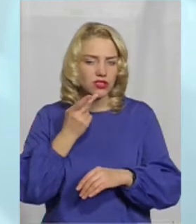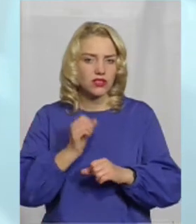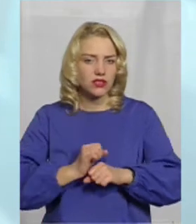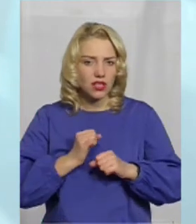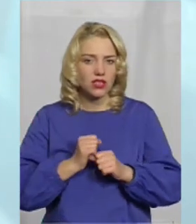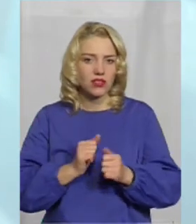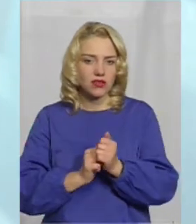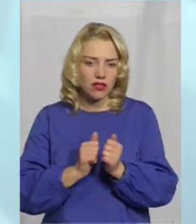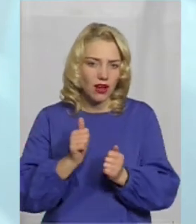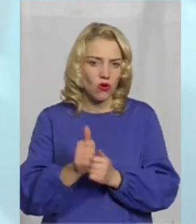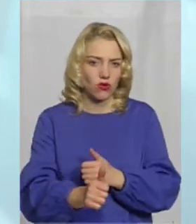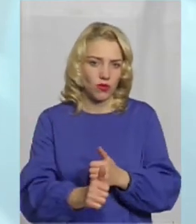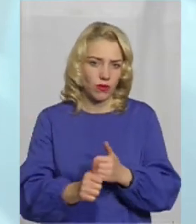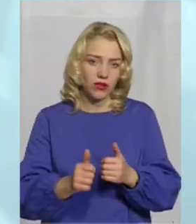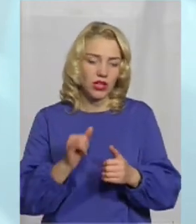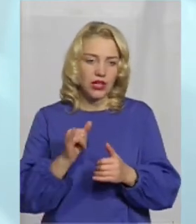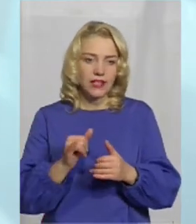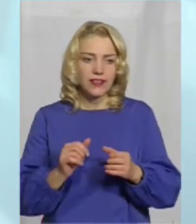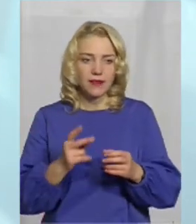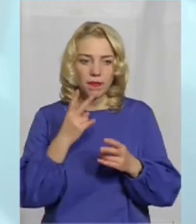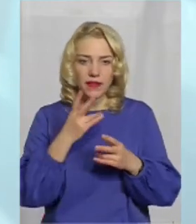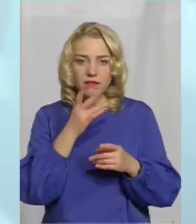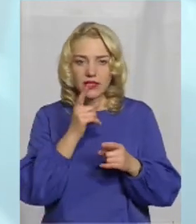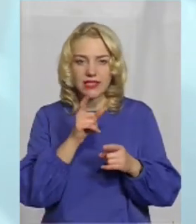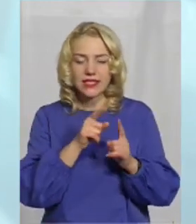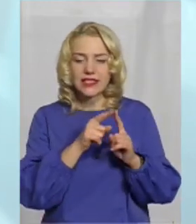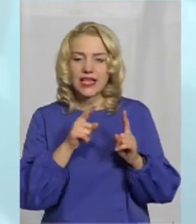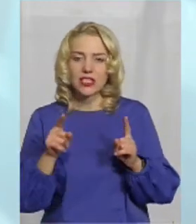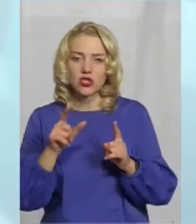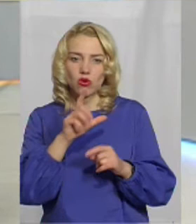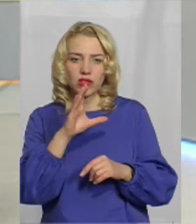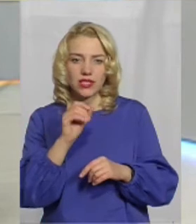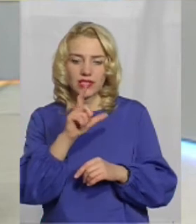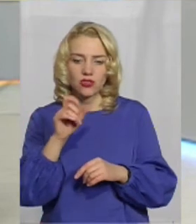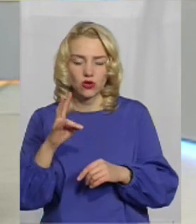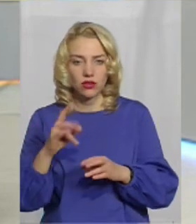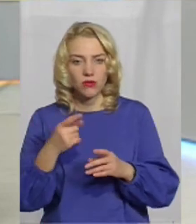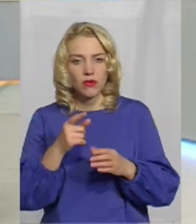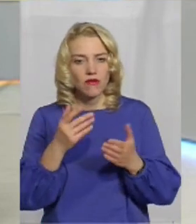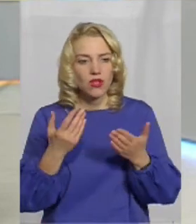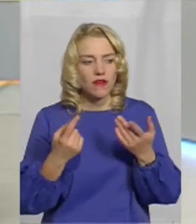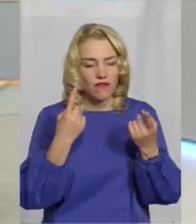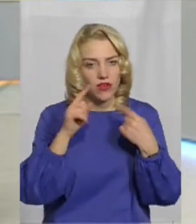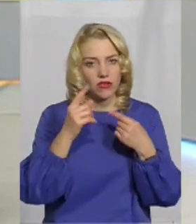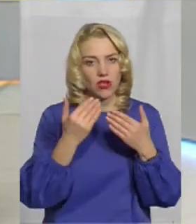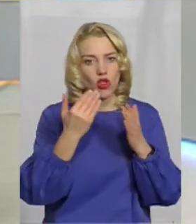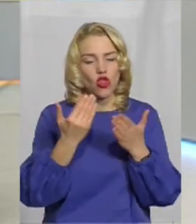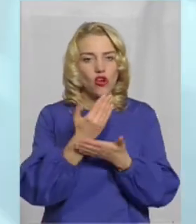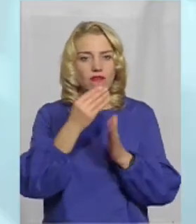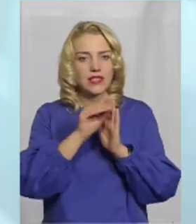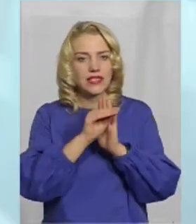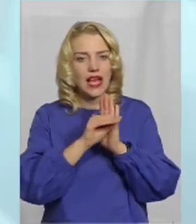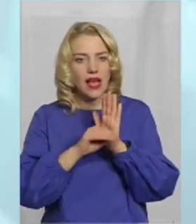попереду. І навіть спостерігається така певна сезонність в їхніх діях. Вони щоразу вигадують нові схеми. Наприклад, один з таких